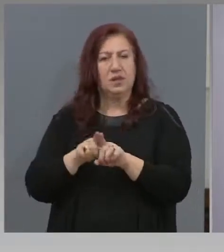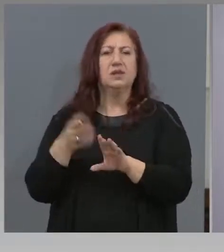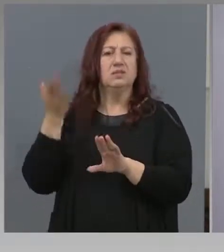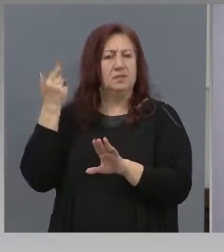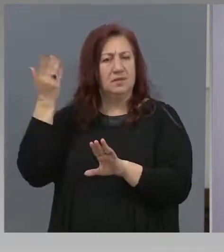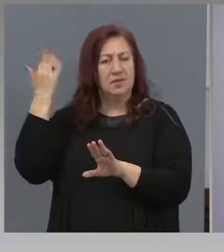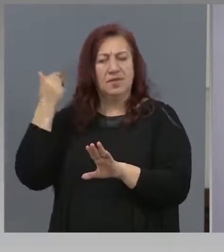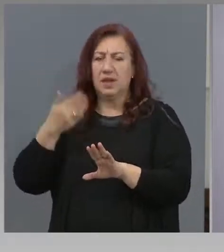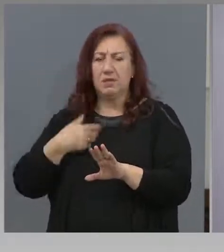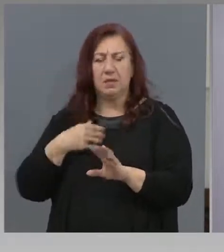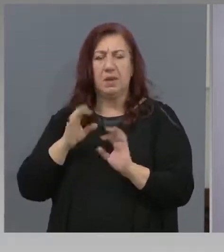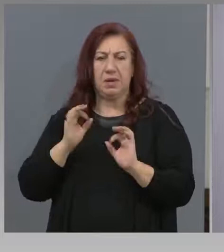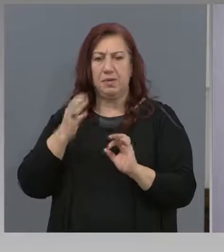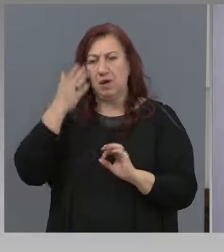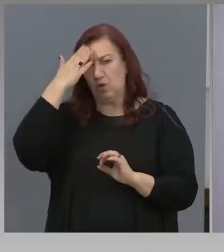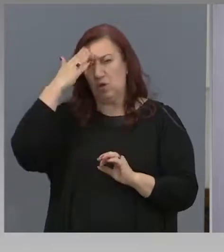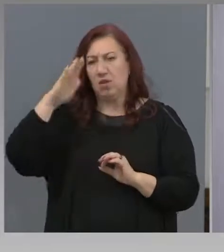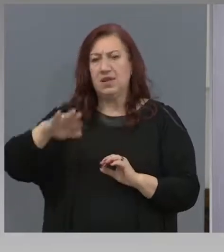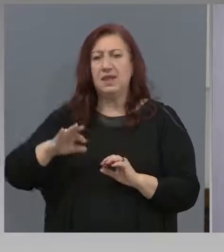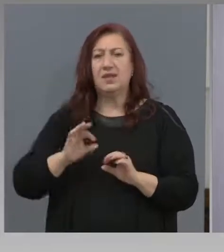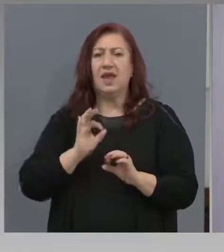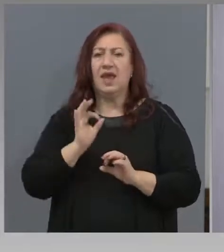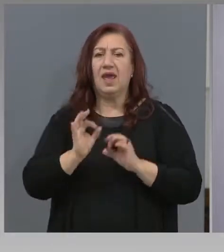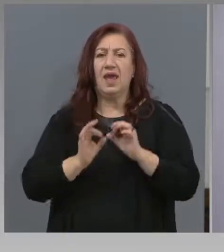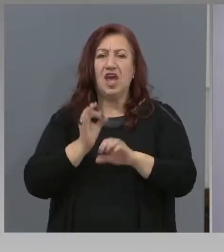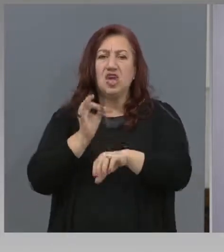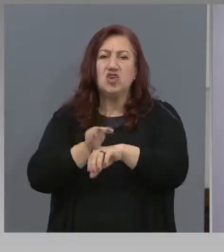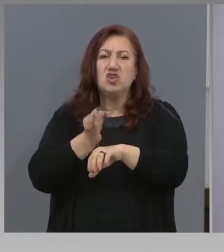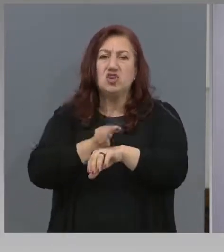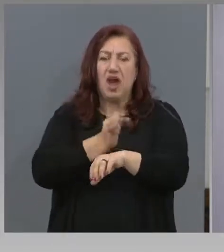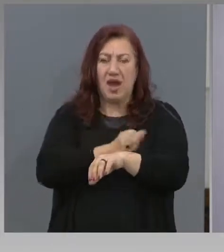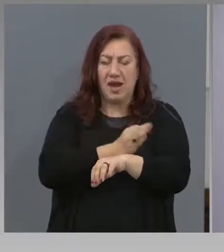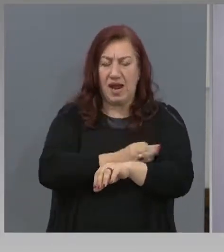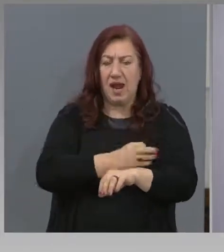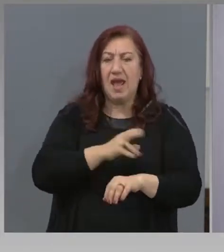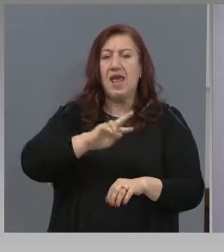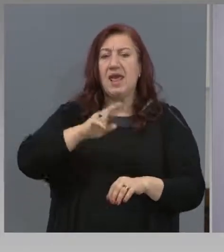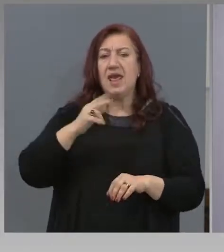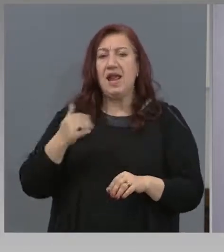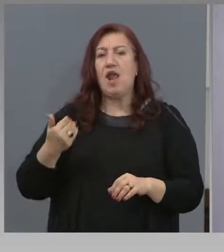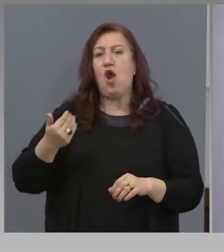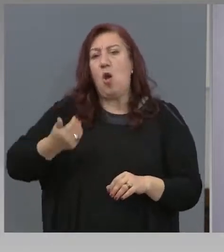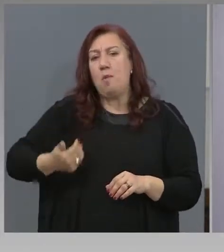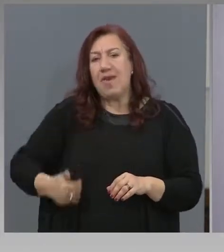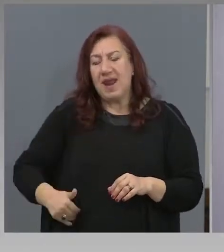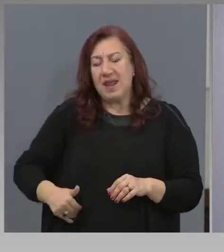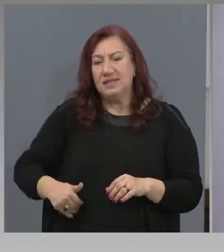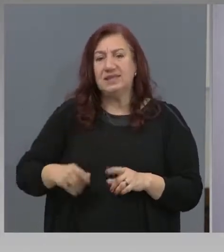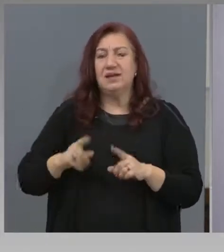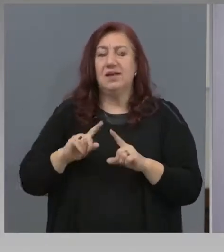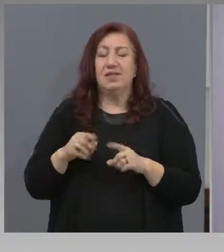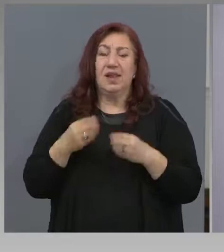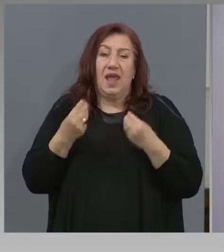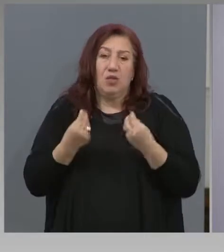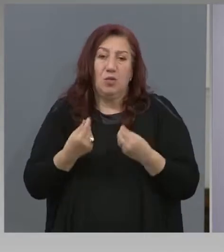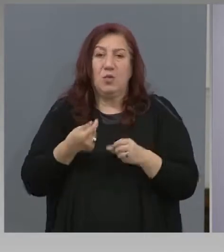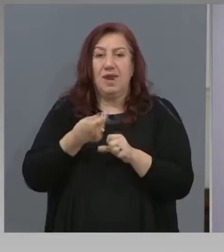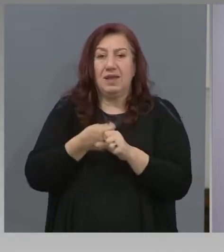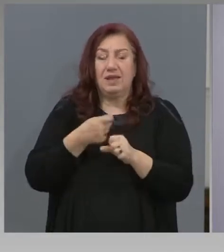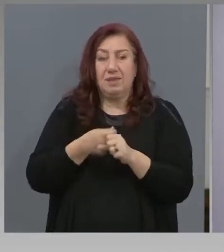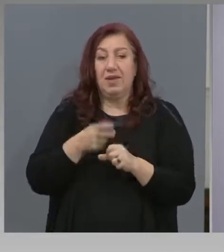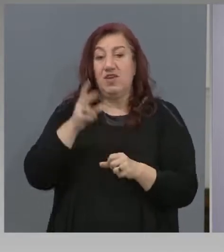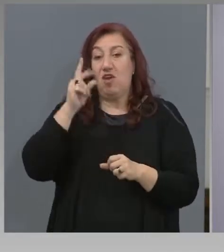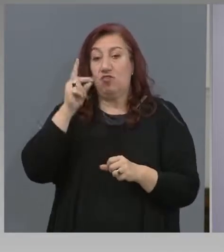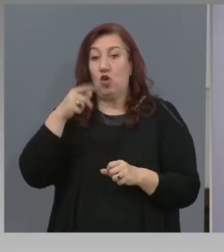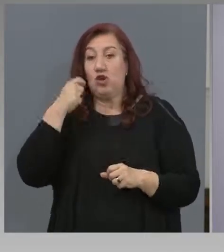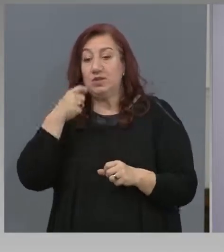шарка, операция за пандесит в същия ден, не е подходящо провеждането на втори изпит заради няколко деца,